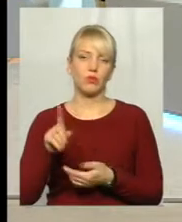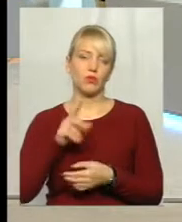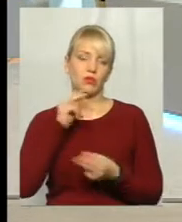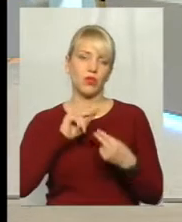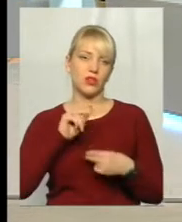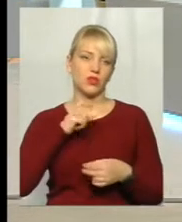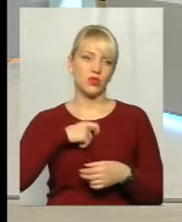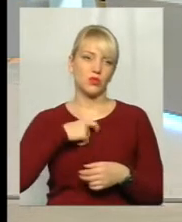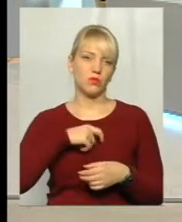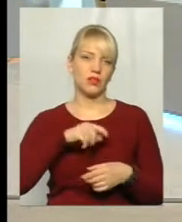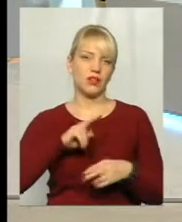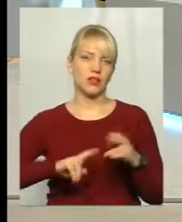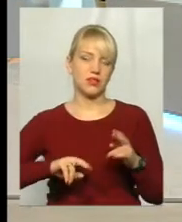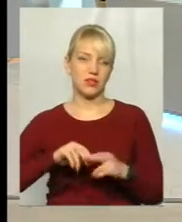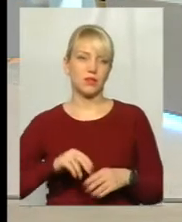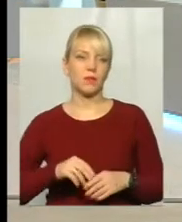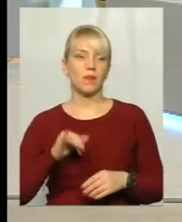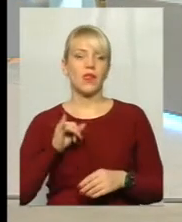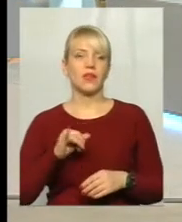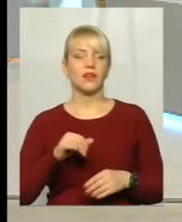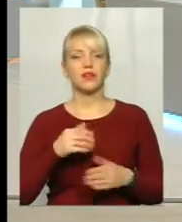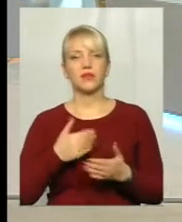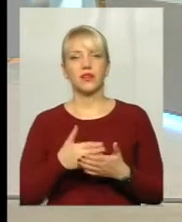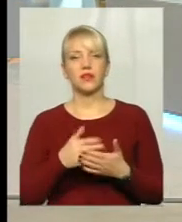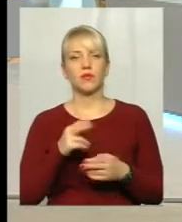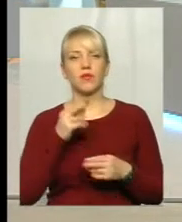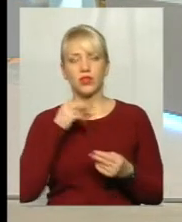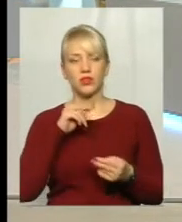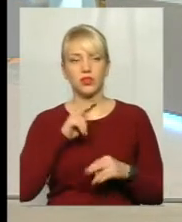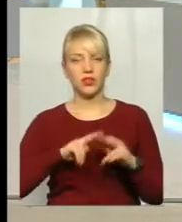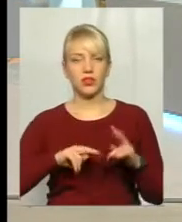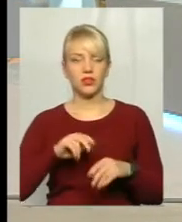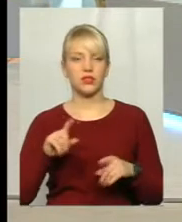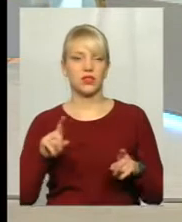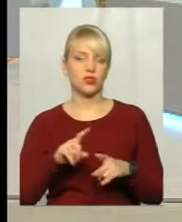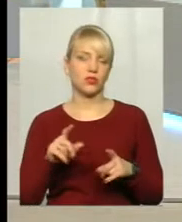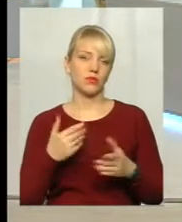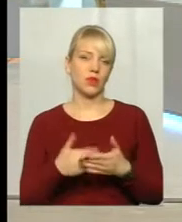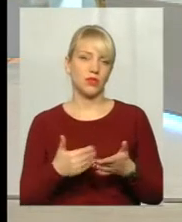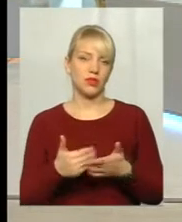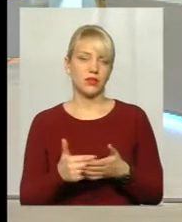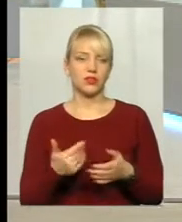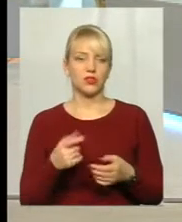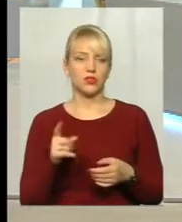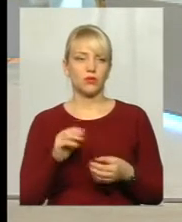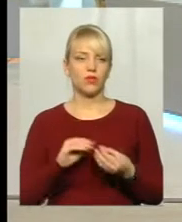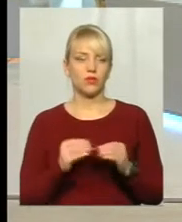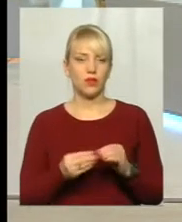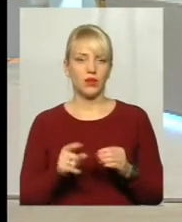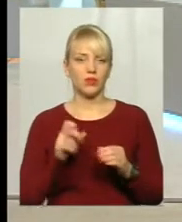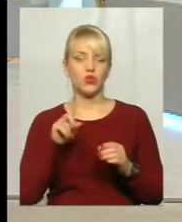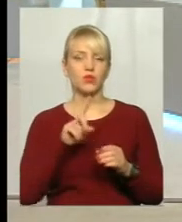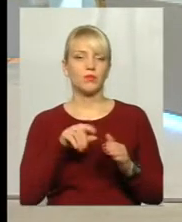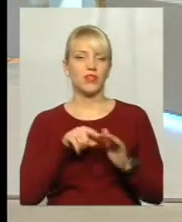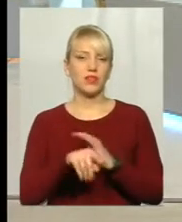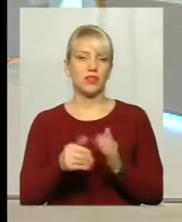настрій. Компенсувати собі якісь емоції. Так, і покращити настрій для того, щоб щось там, ту проблему, трошки вцікти від